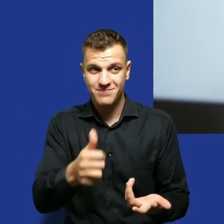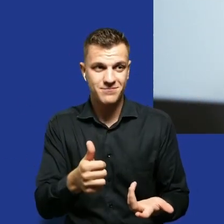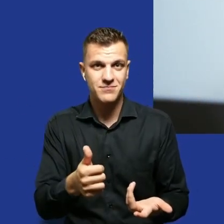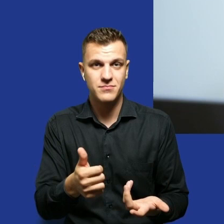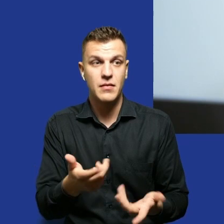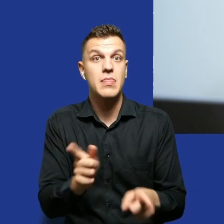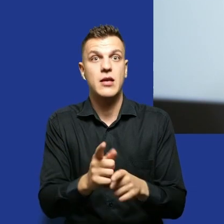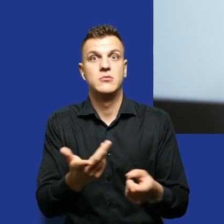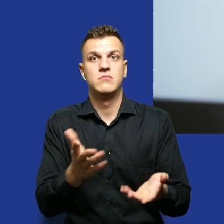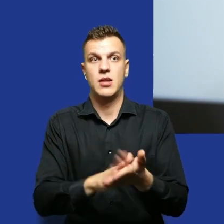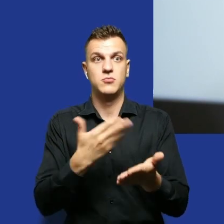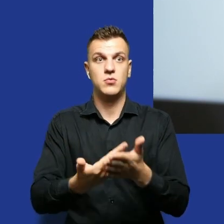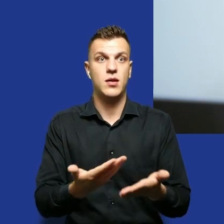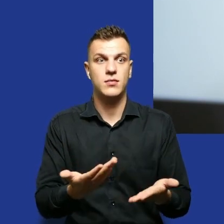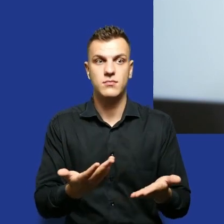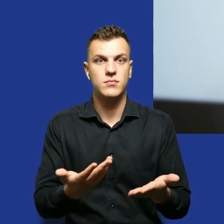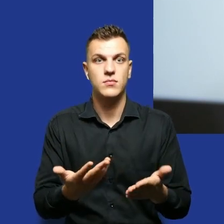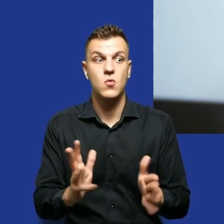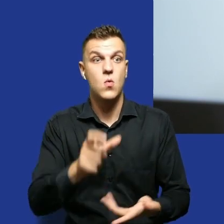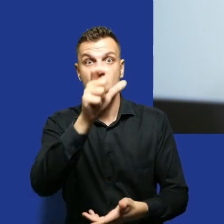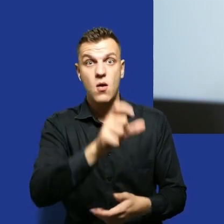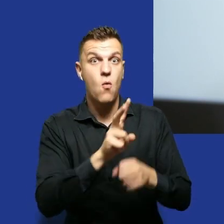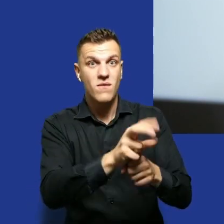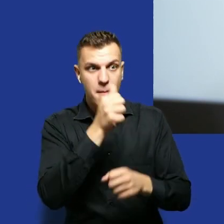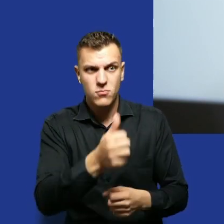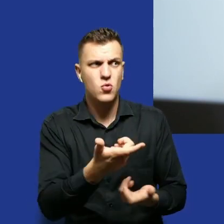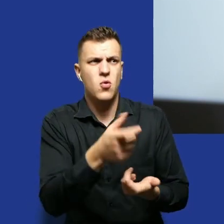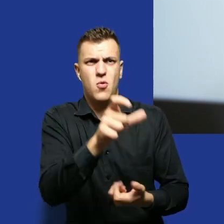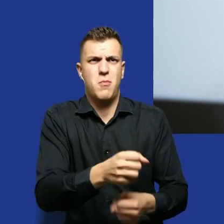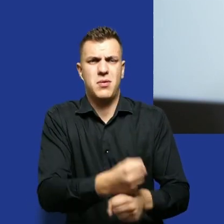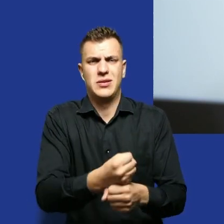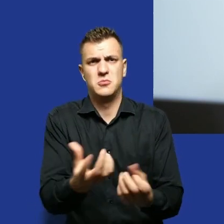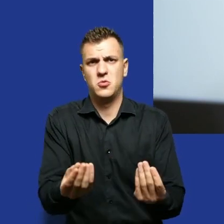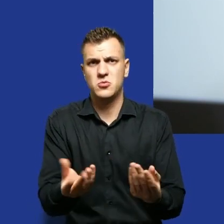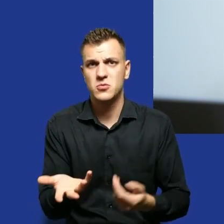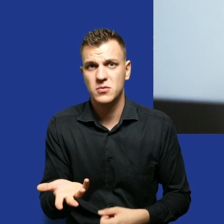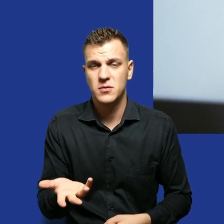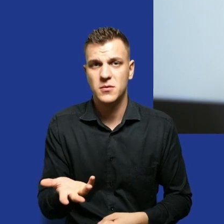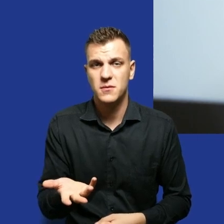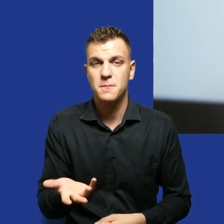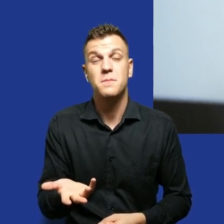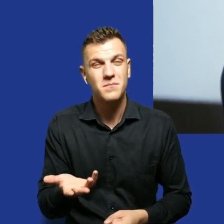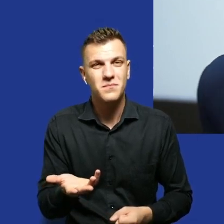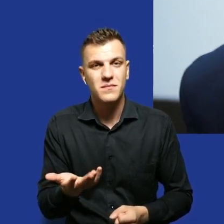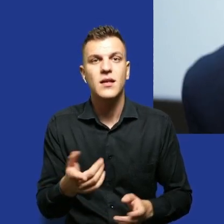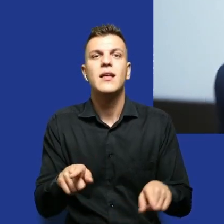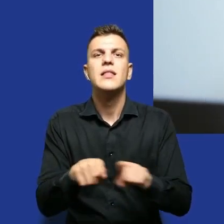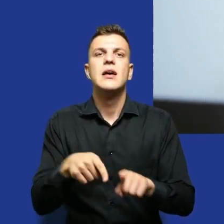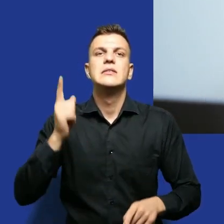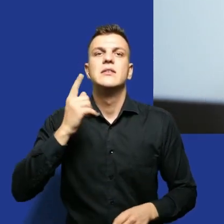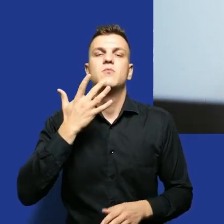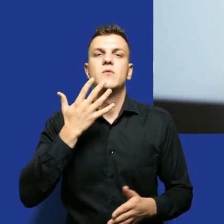znaczenie, powinien stracić możliwość wpływania na przykład na tą rzeczywistość. No i powiedziawszy to, co powiedziałam na temat celu